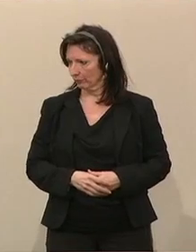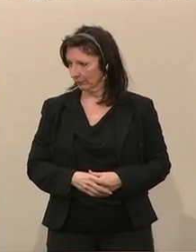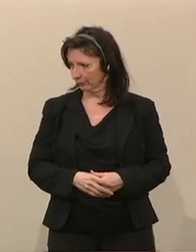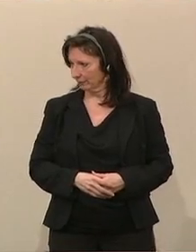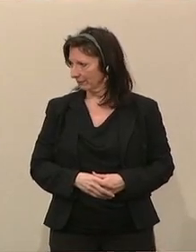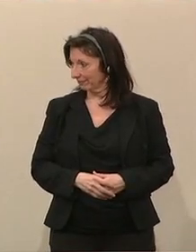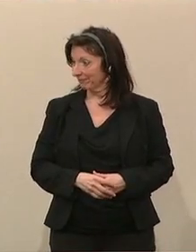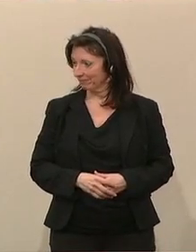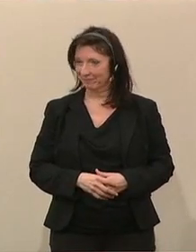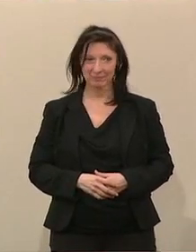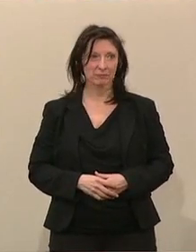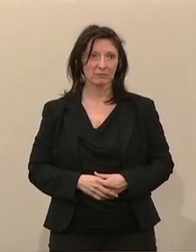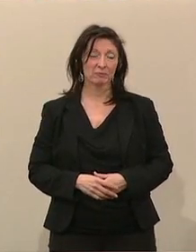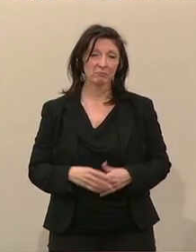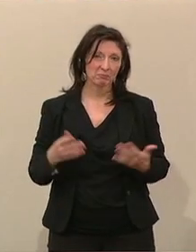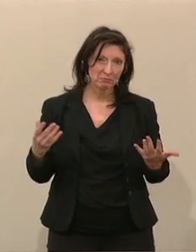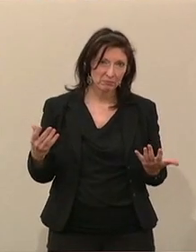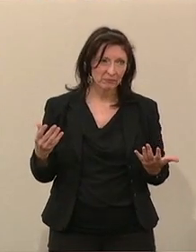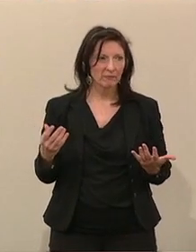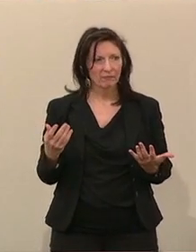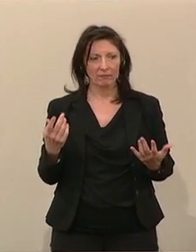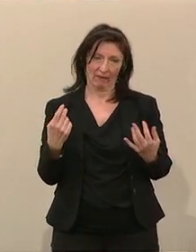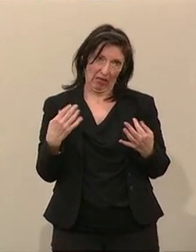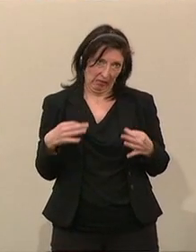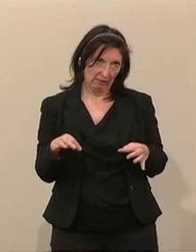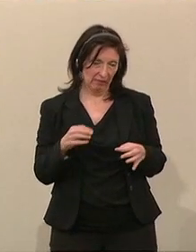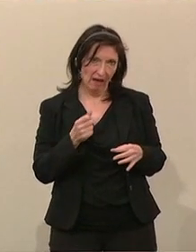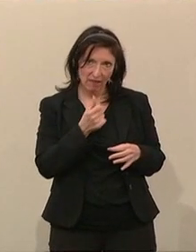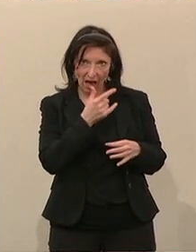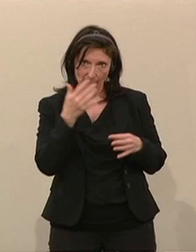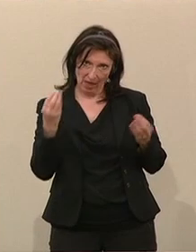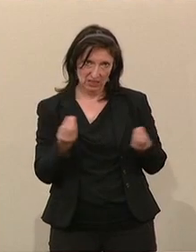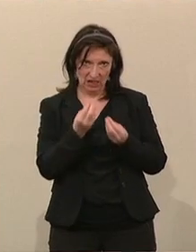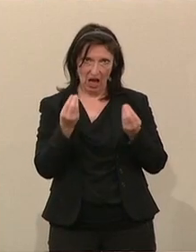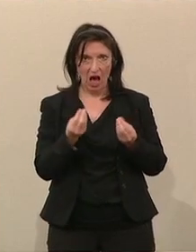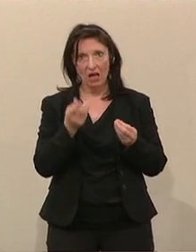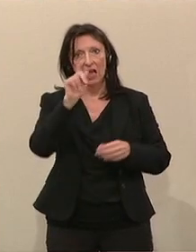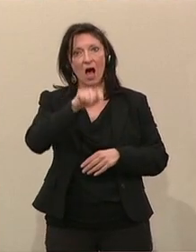Ich darf vielleicht einiges richtigstellen, was der Herr Abgeordneter